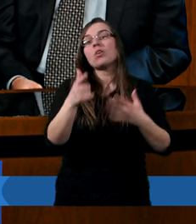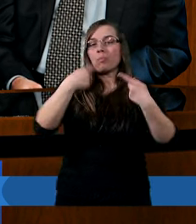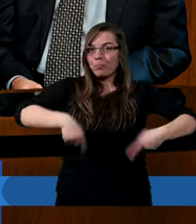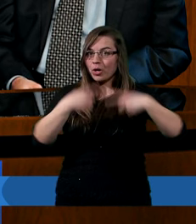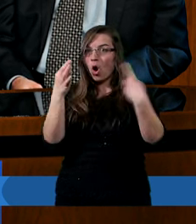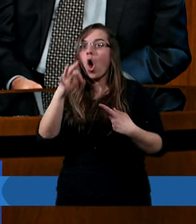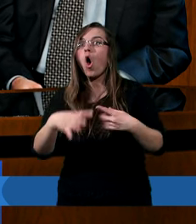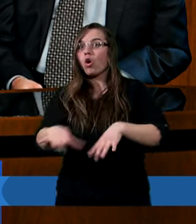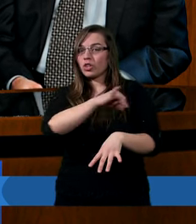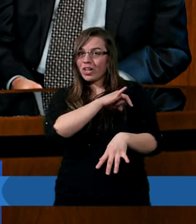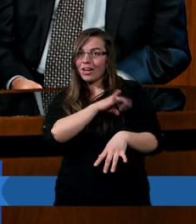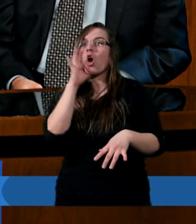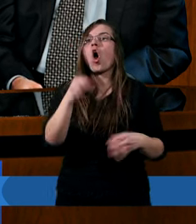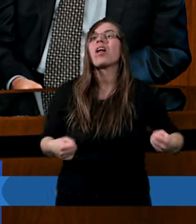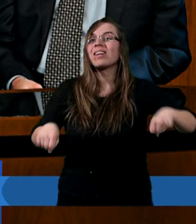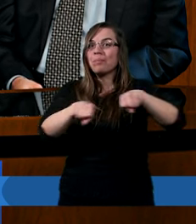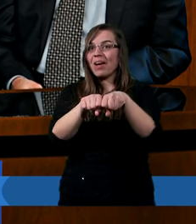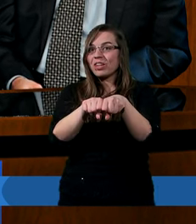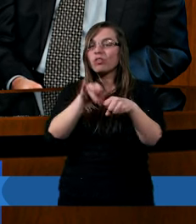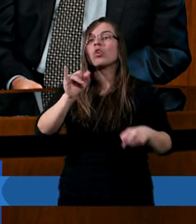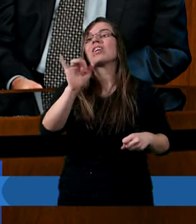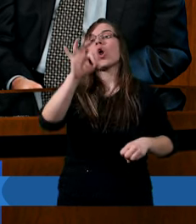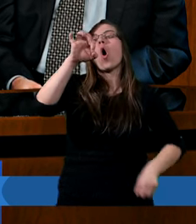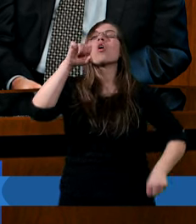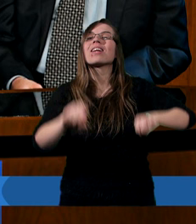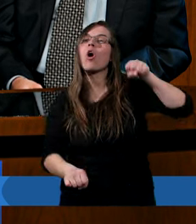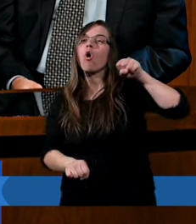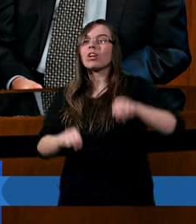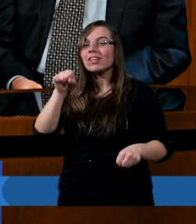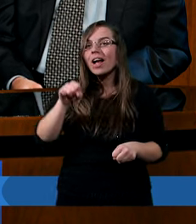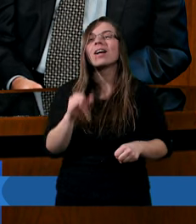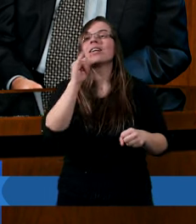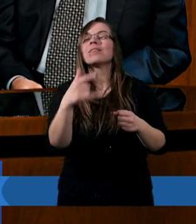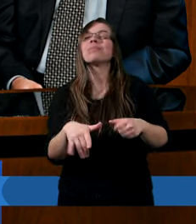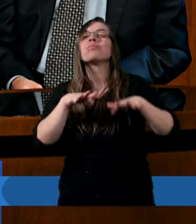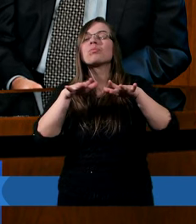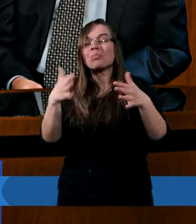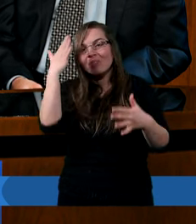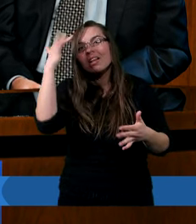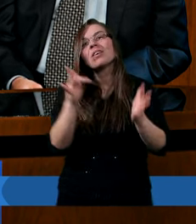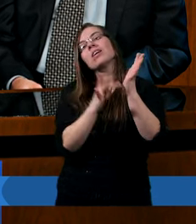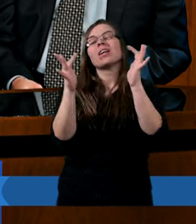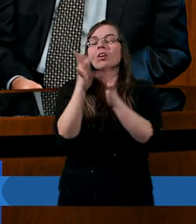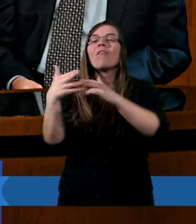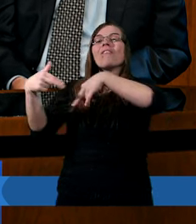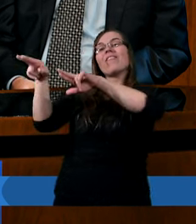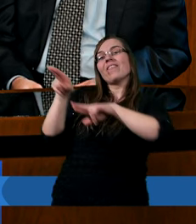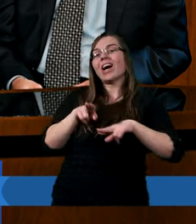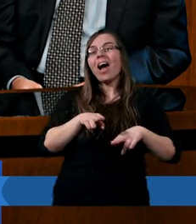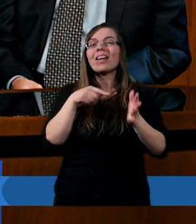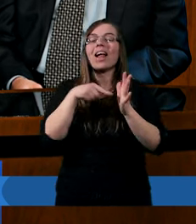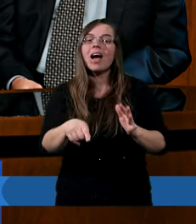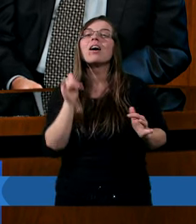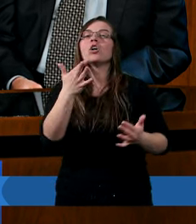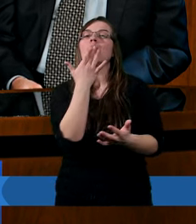przekona o grzechu, o sprawiedliwości i o sądzie. I teraz Jezus Chrystus wraca jak gdyby